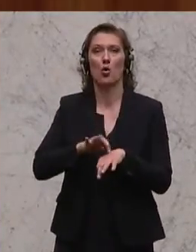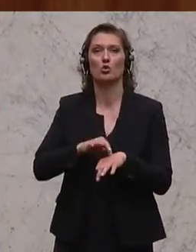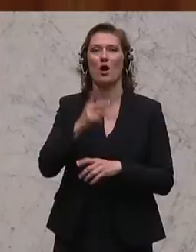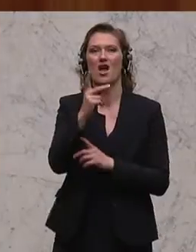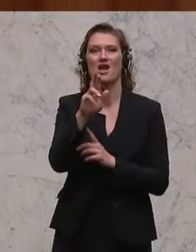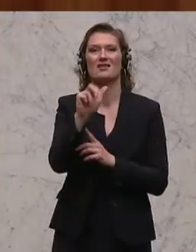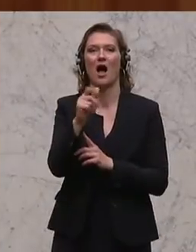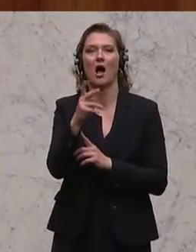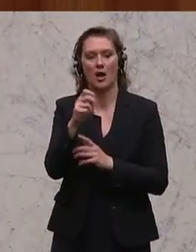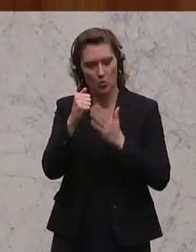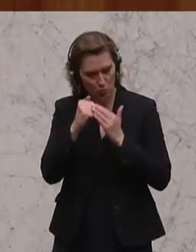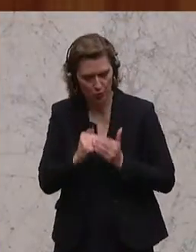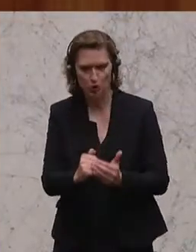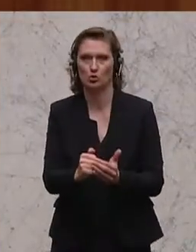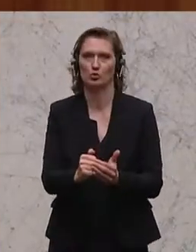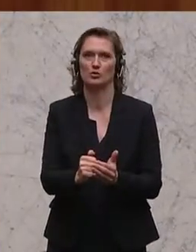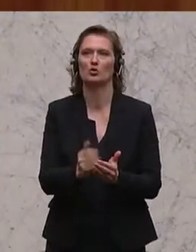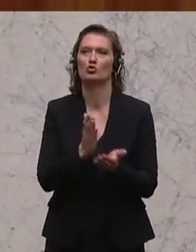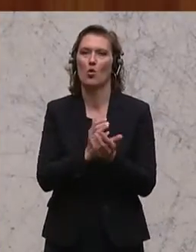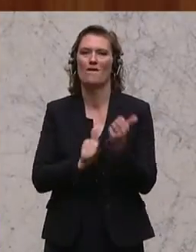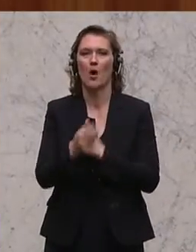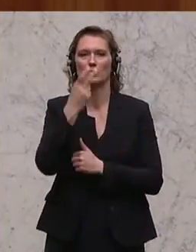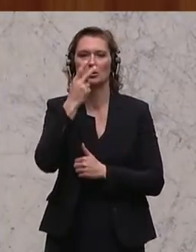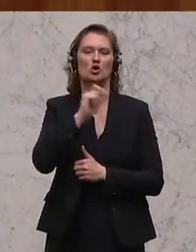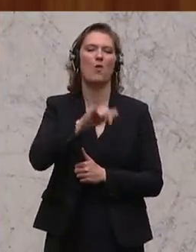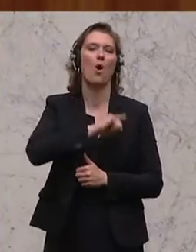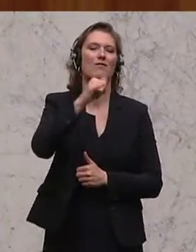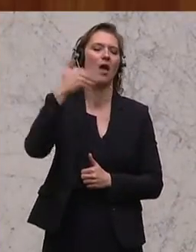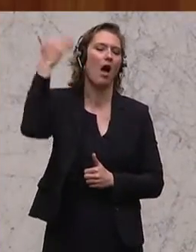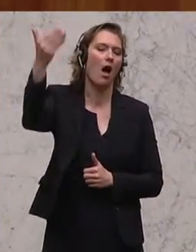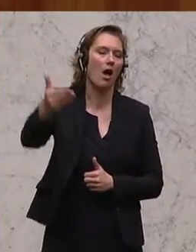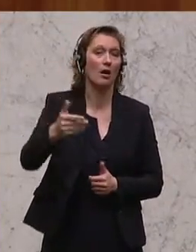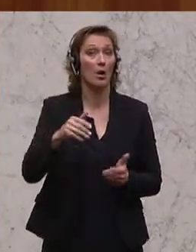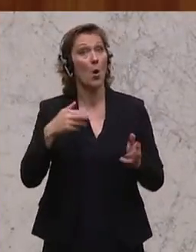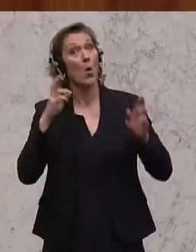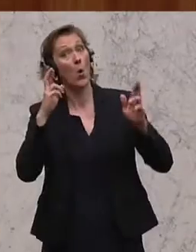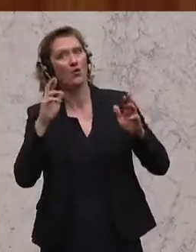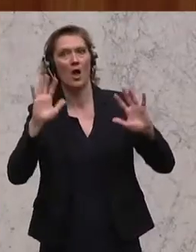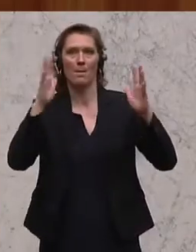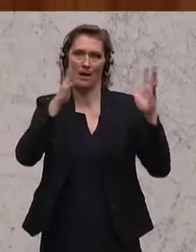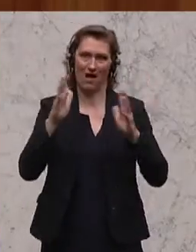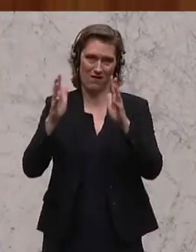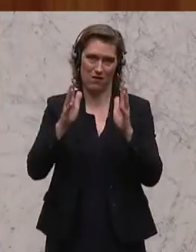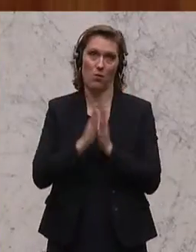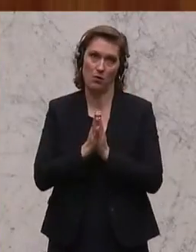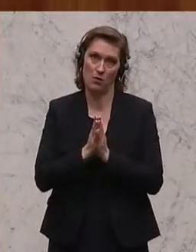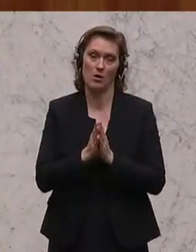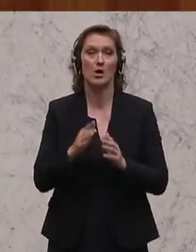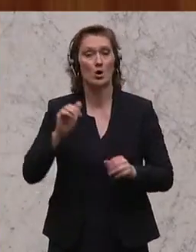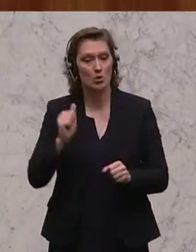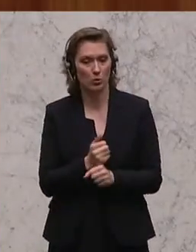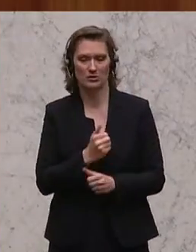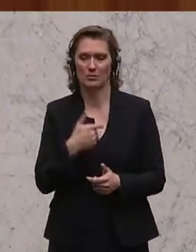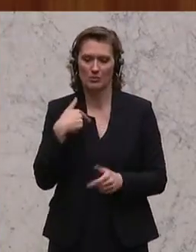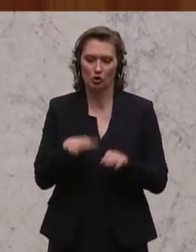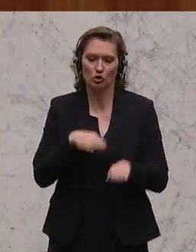hoffen, dass wir endlich, wie das gesagt wurde, in weiser Voraussicht, in zwölf Jahren wird das voller Lobeshymnen sein, aber hoffen, dass wir tatsächlich diesen Schritt